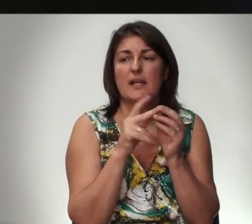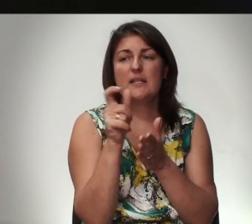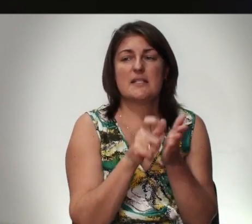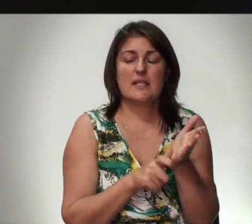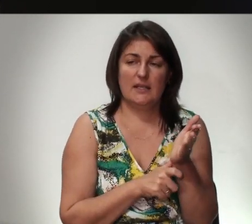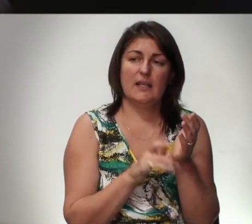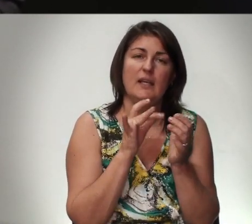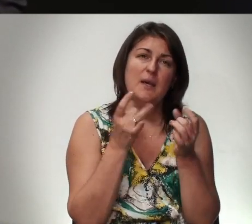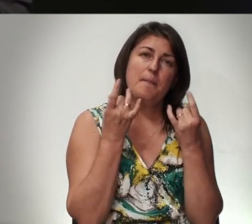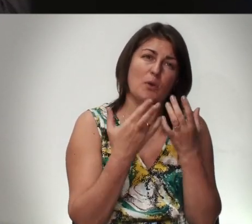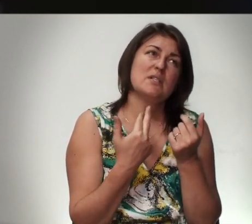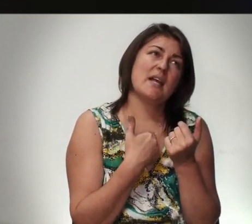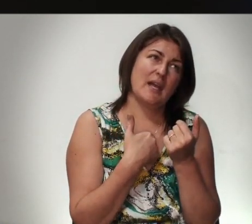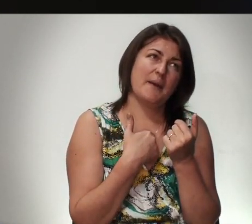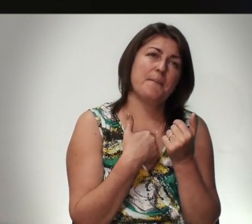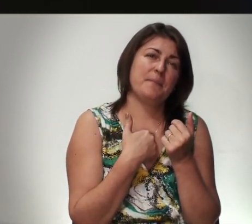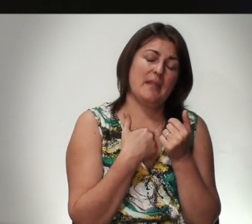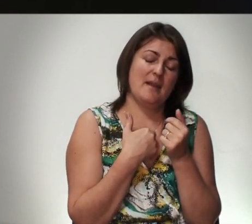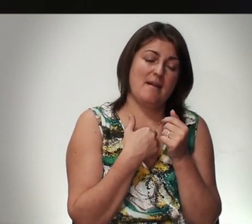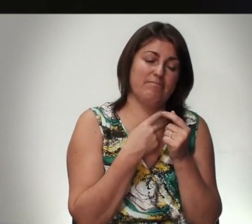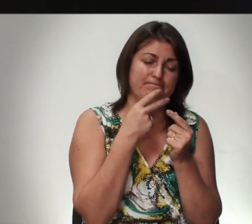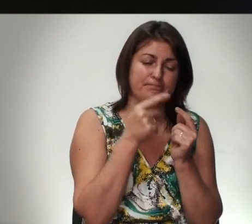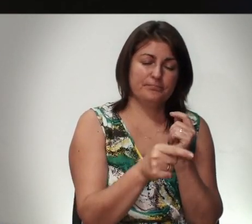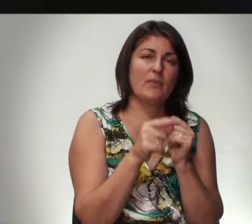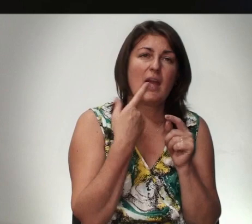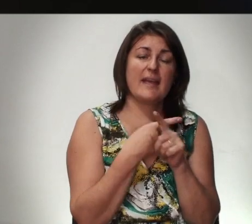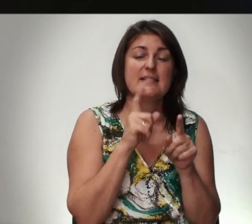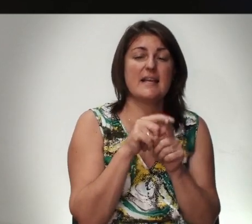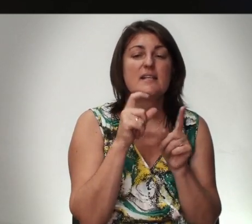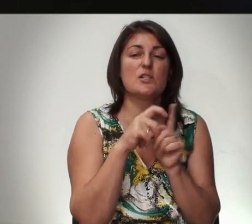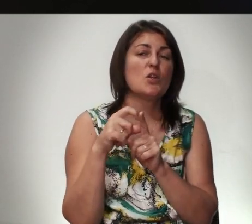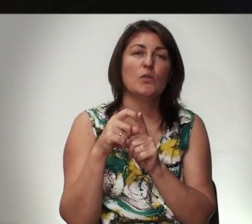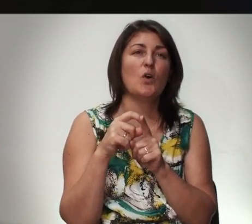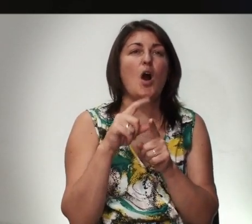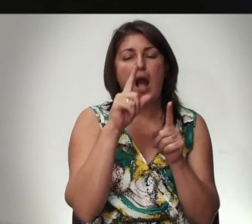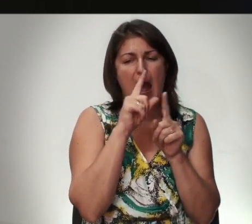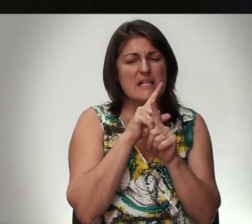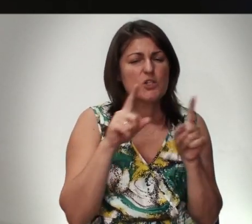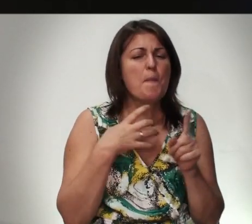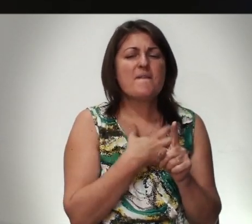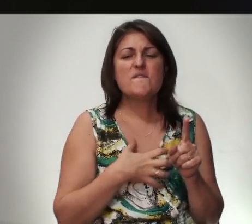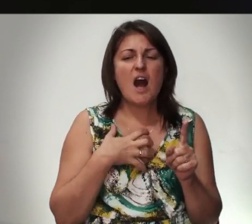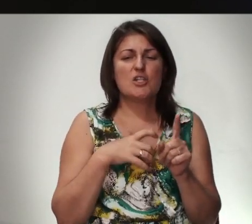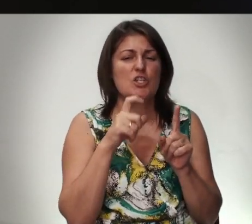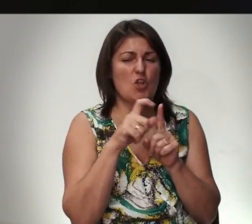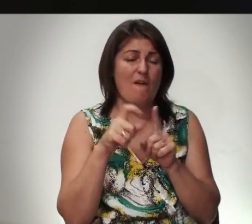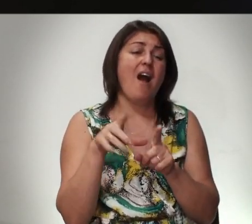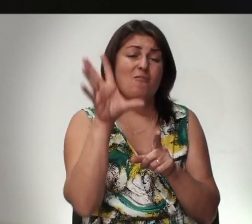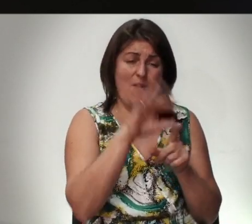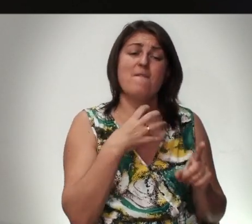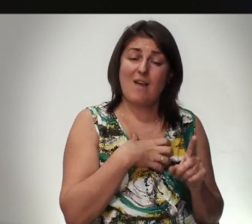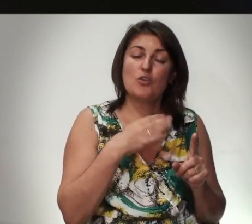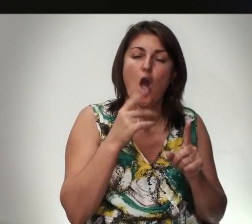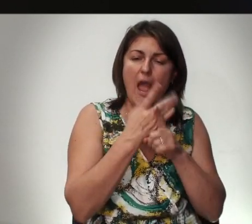И просто я Подчеркну Из этих стихов Особо важные слова Они все важны